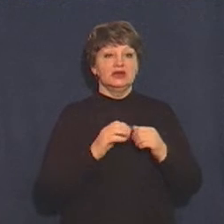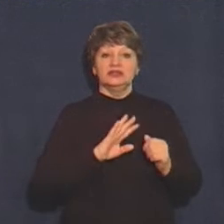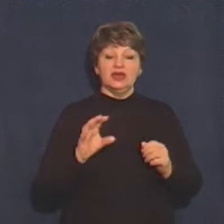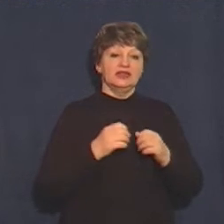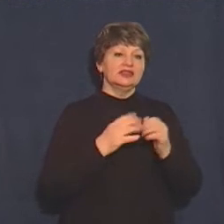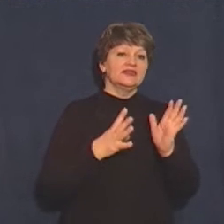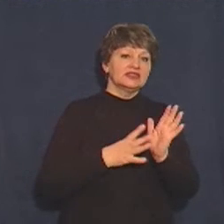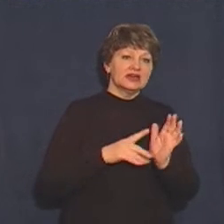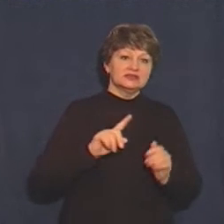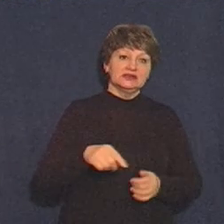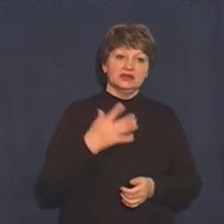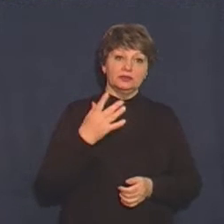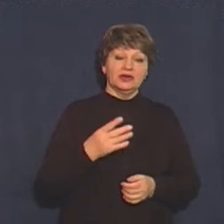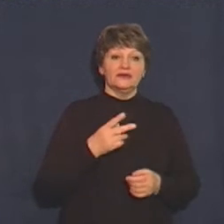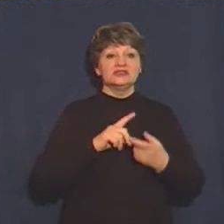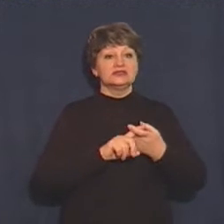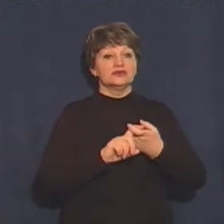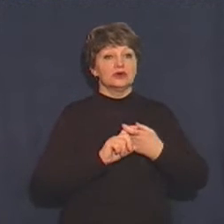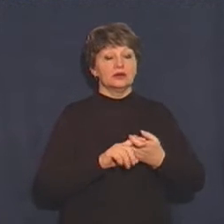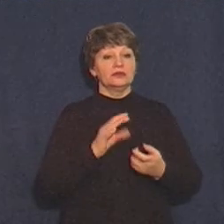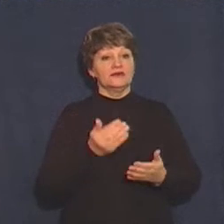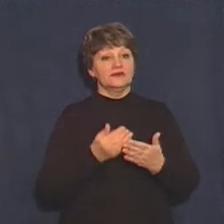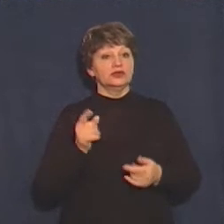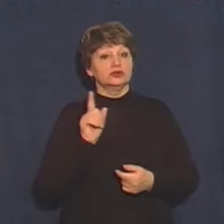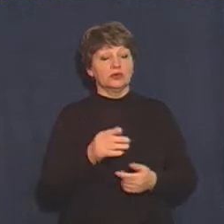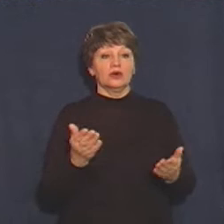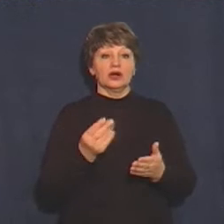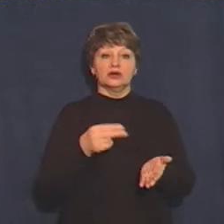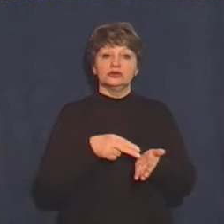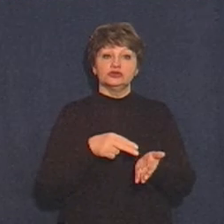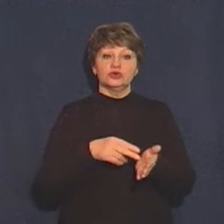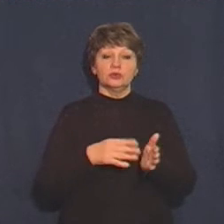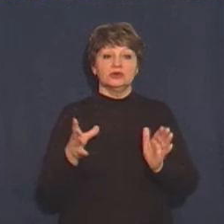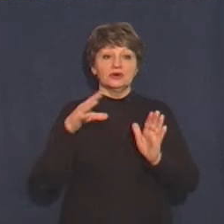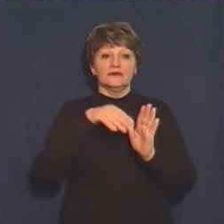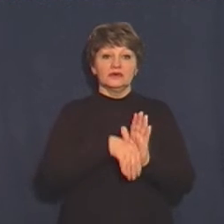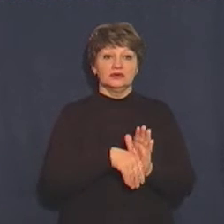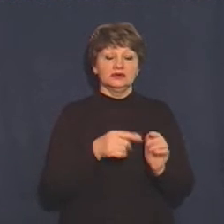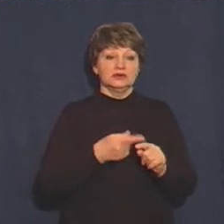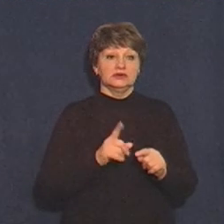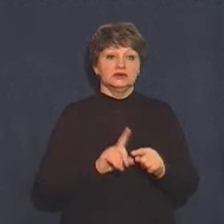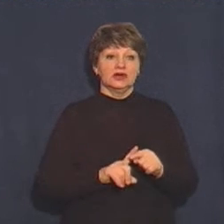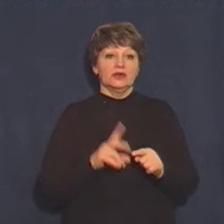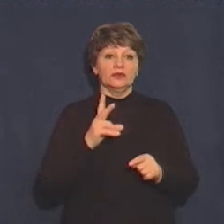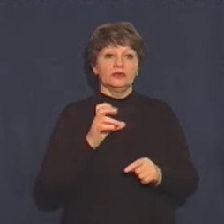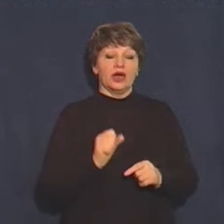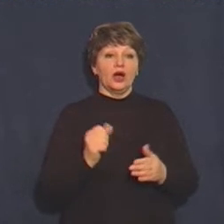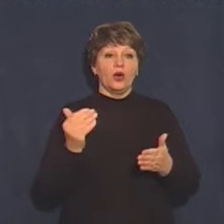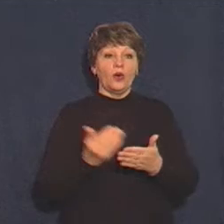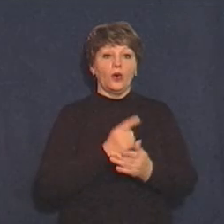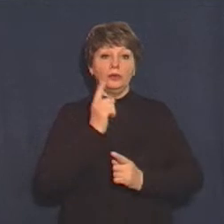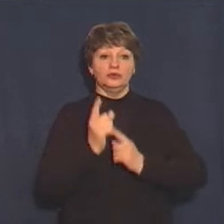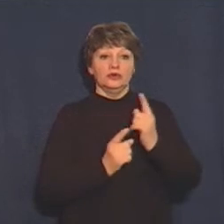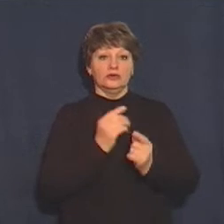В залежності від того, яка вартість закладається інвестиційної складової на оновлення основних